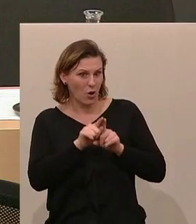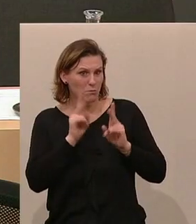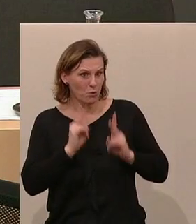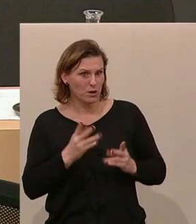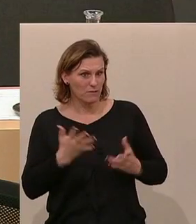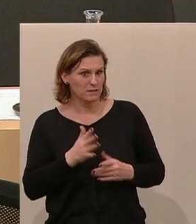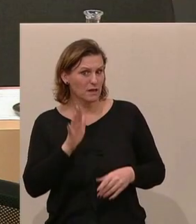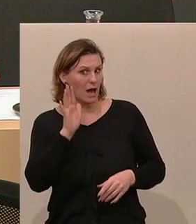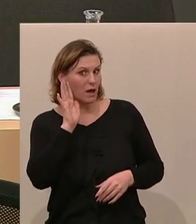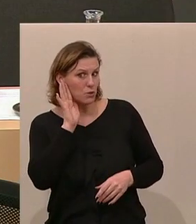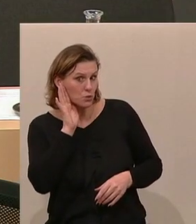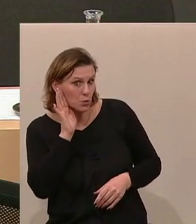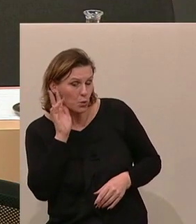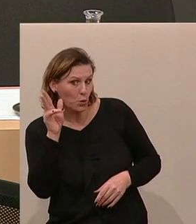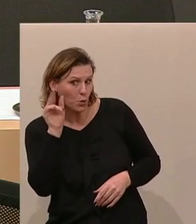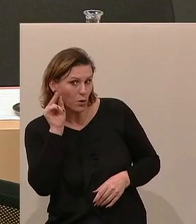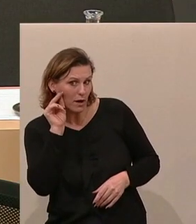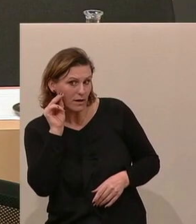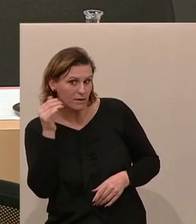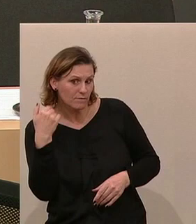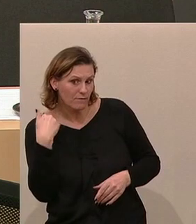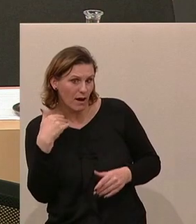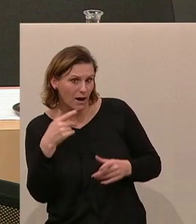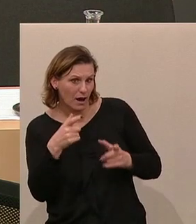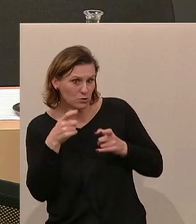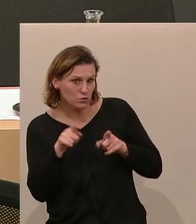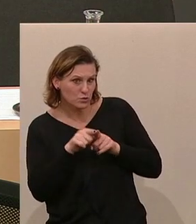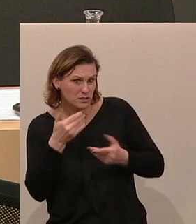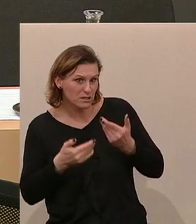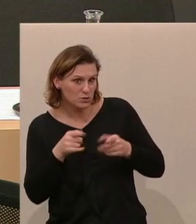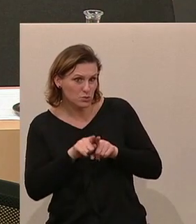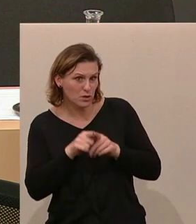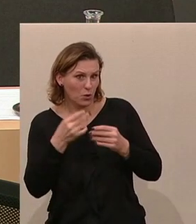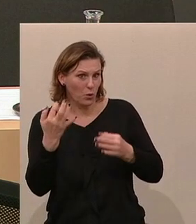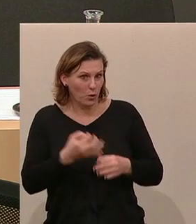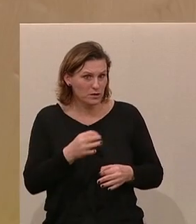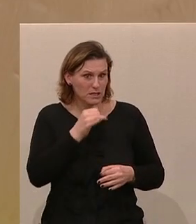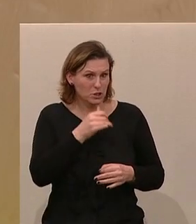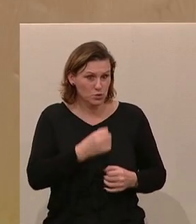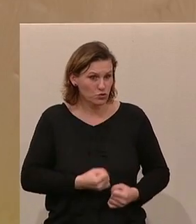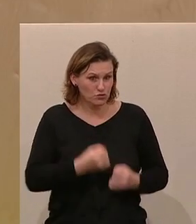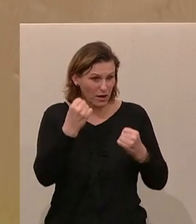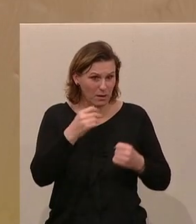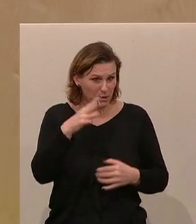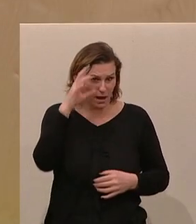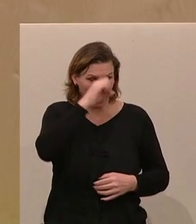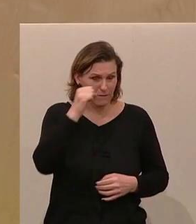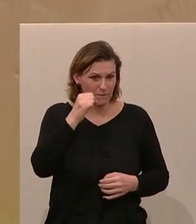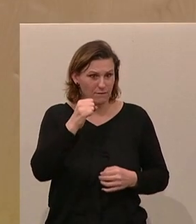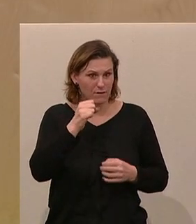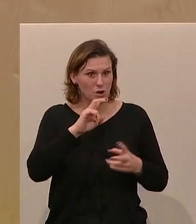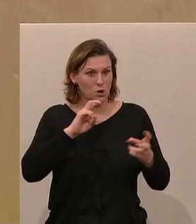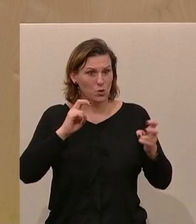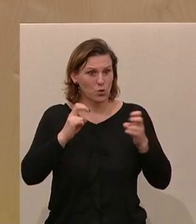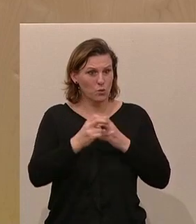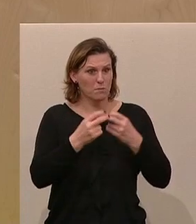Ausschuss und heute werden ausführen. Das ja nicht so schwer, intellektuell nachzuvollziehen. Diese Umstellung von rund 8